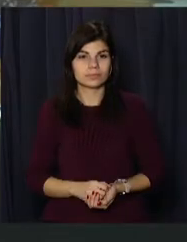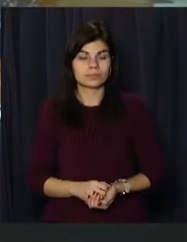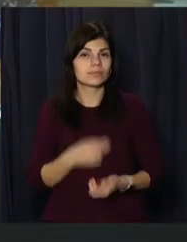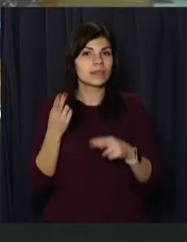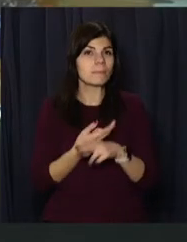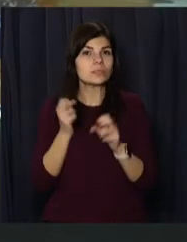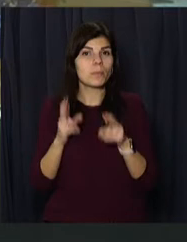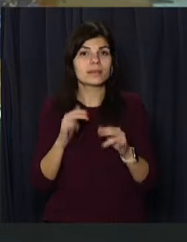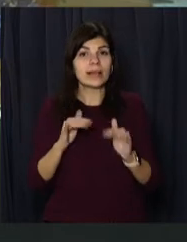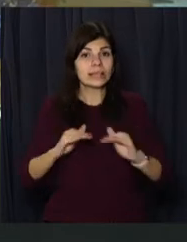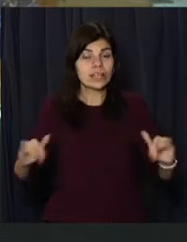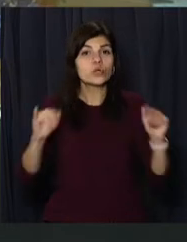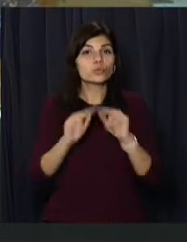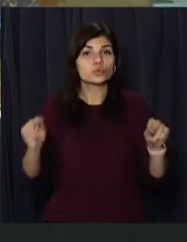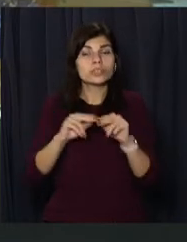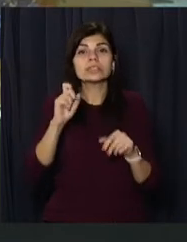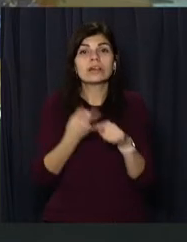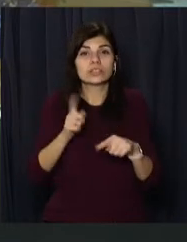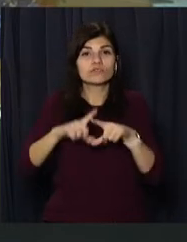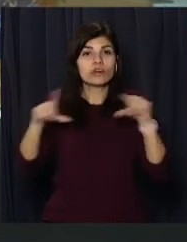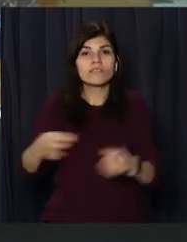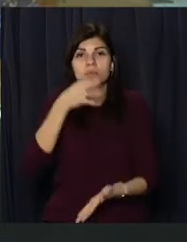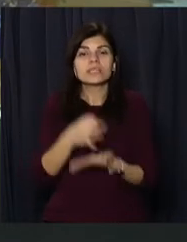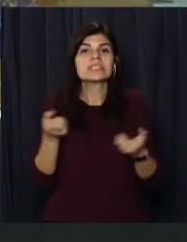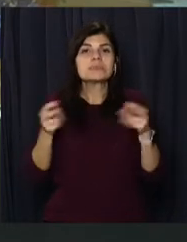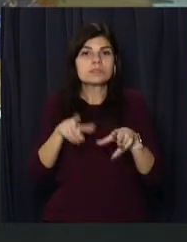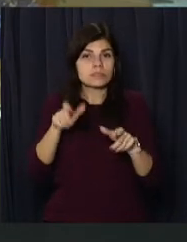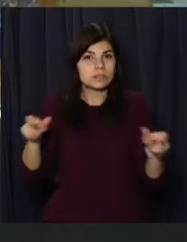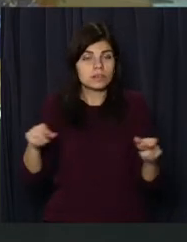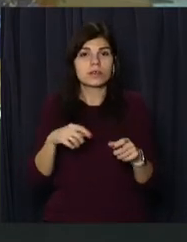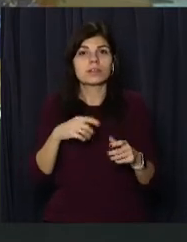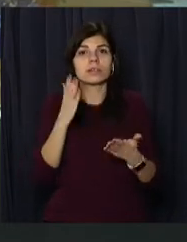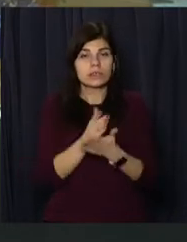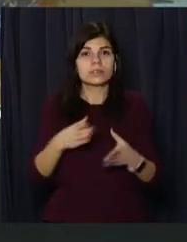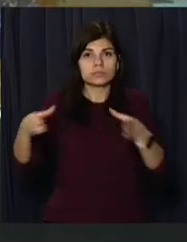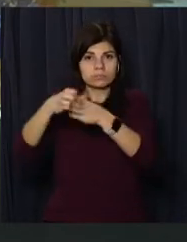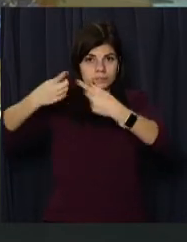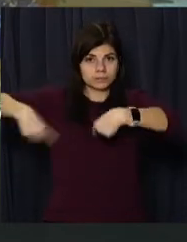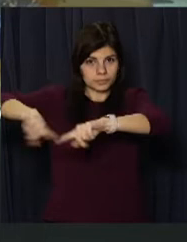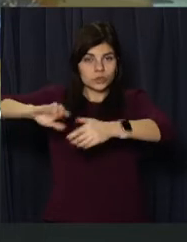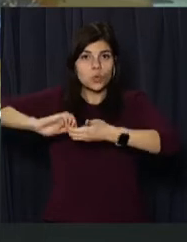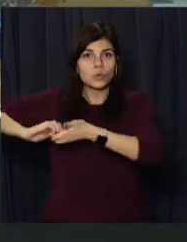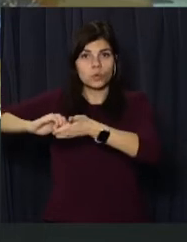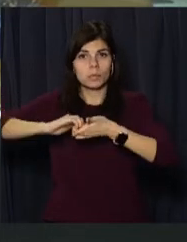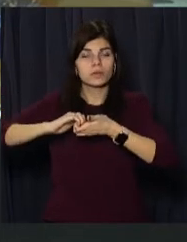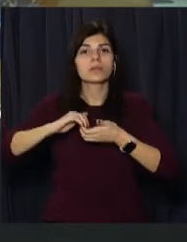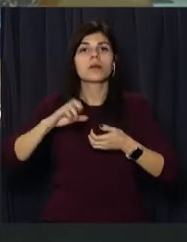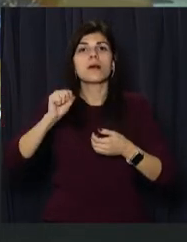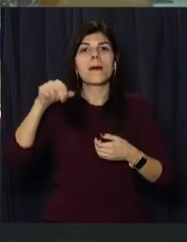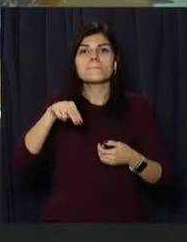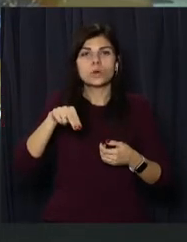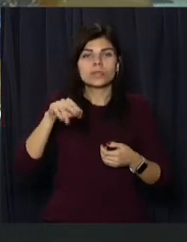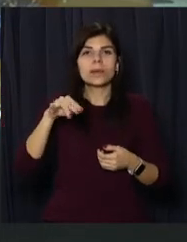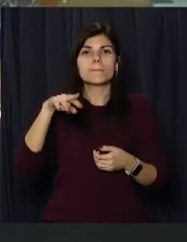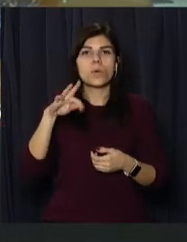Безпека для дітей та вчителів. За це в школах відповідатимуть спеціалісти. Дві територіальні громади Дніпропетровської області – Апостолівська